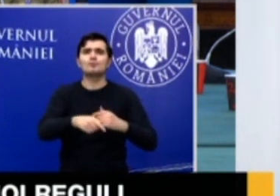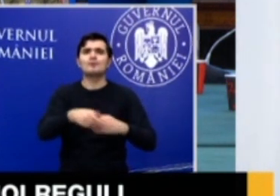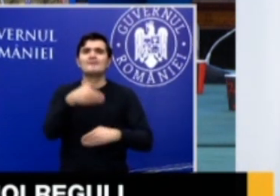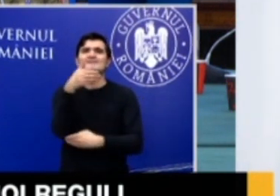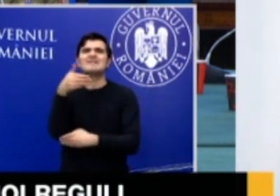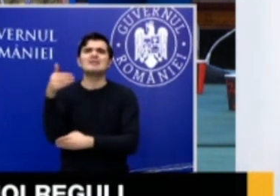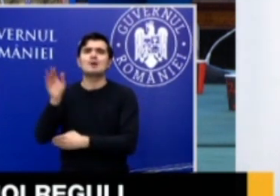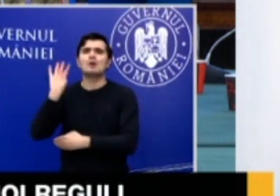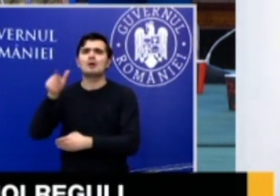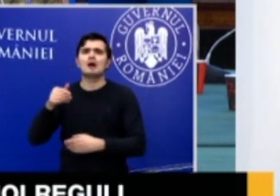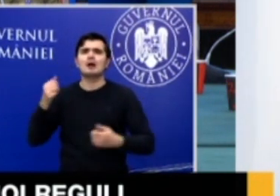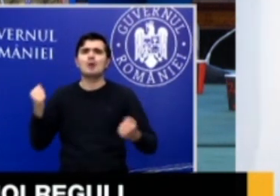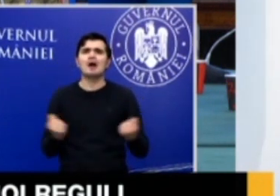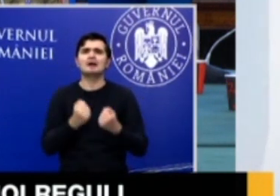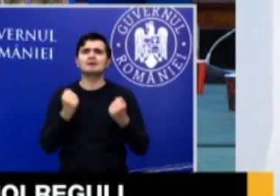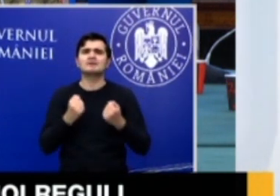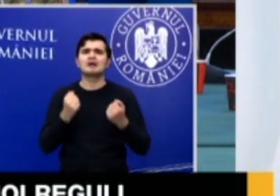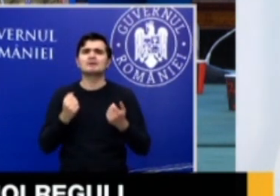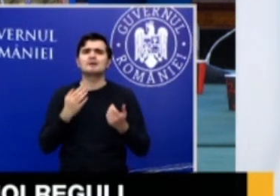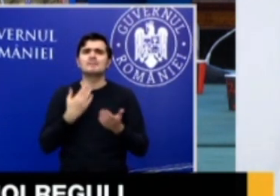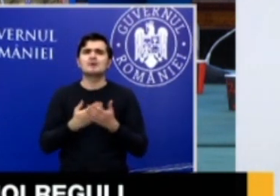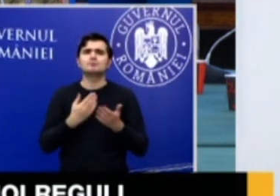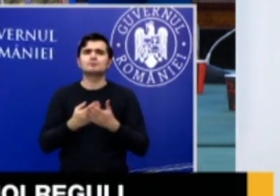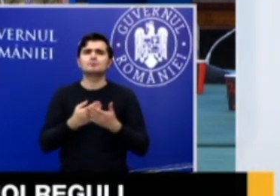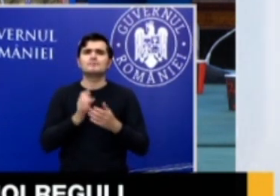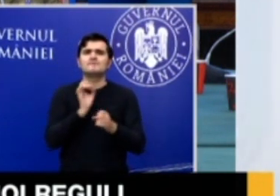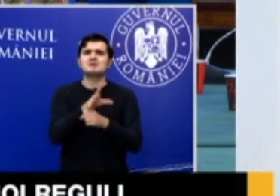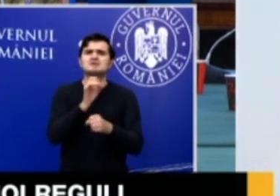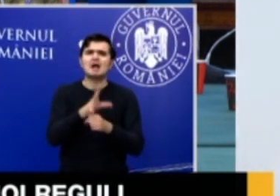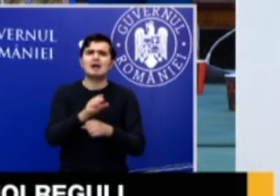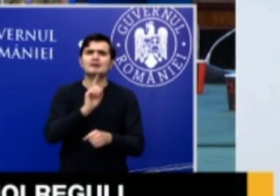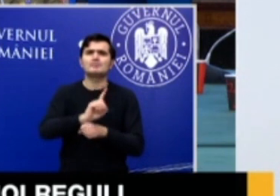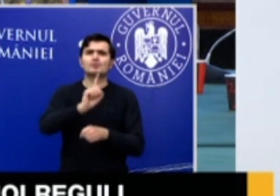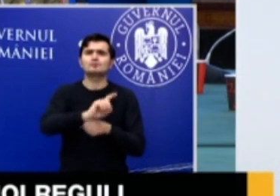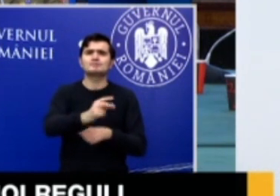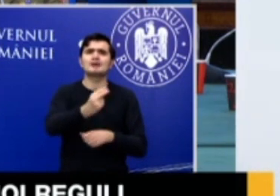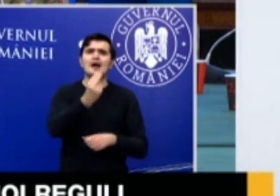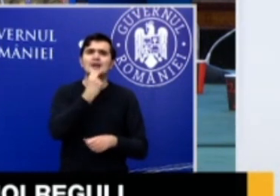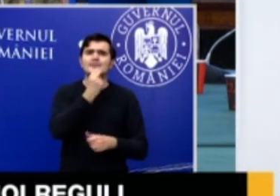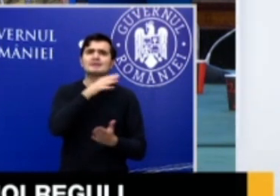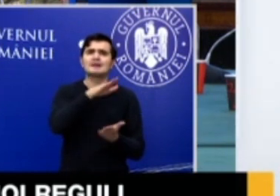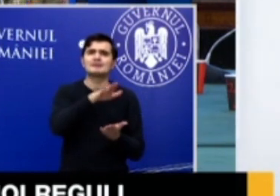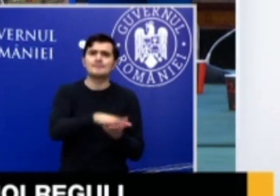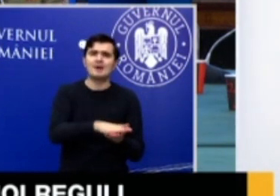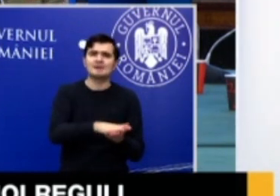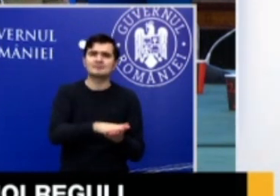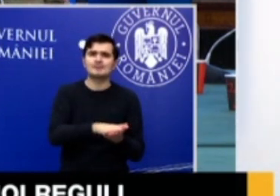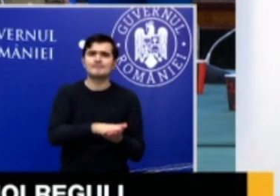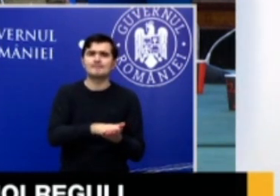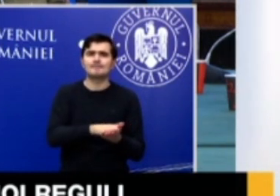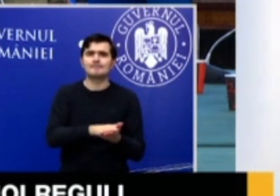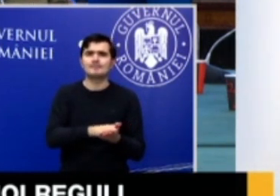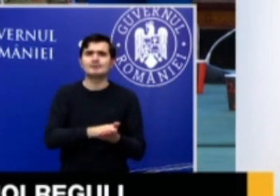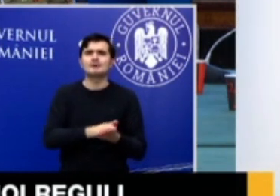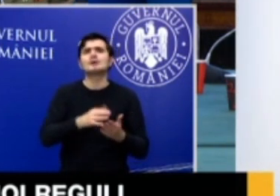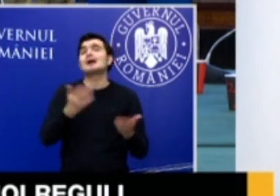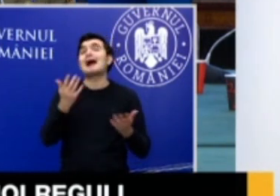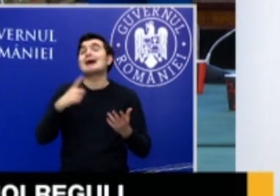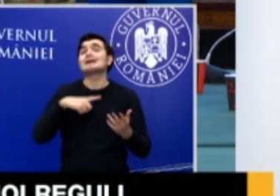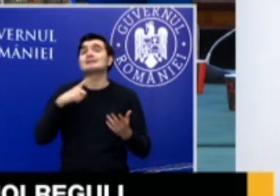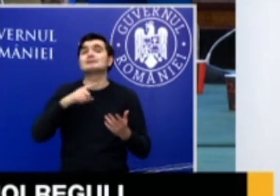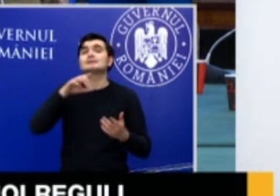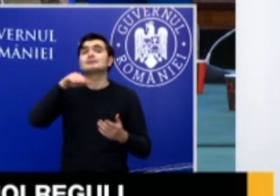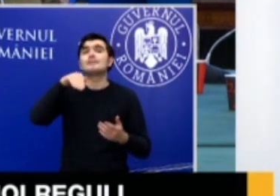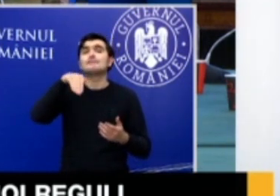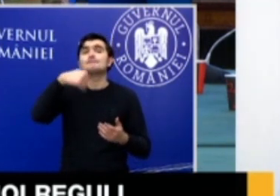care au ca obiect principal de activitate comercializarea produselor alimentare de bază, situați în centrele și parcurile